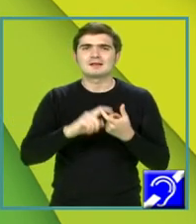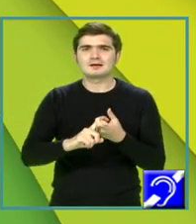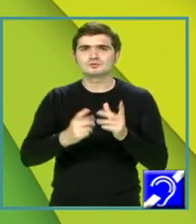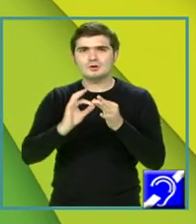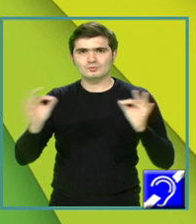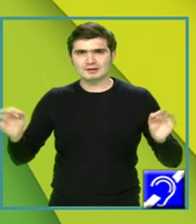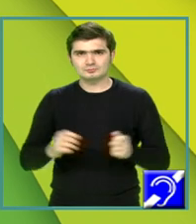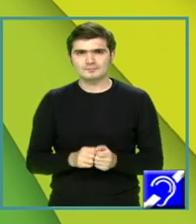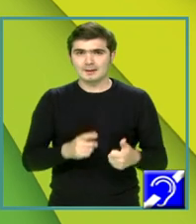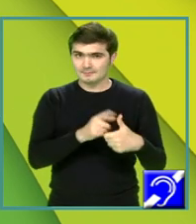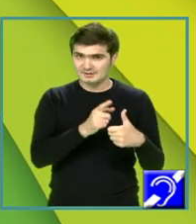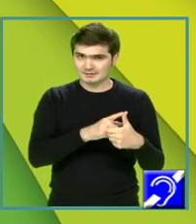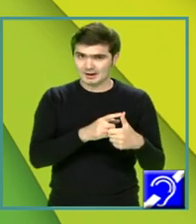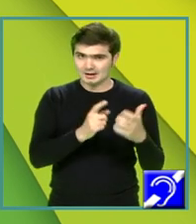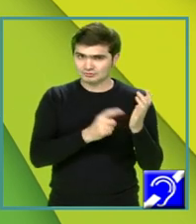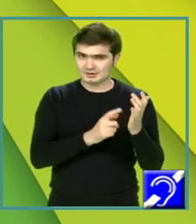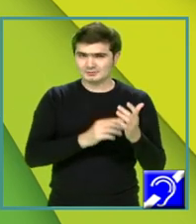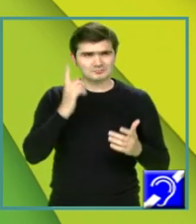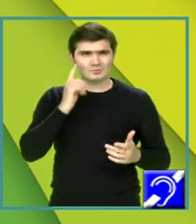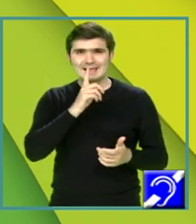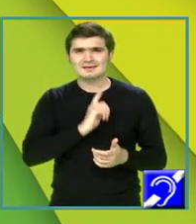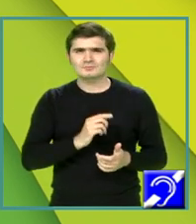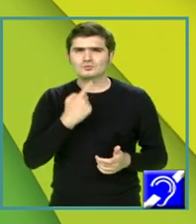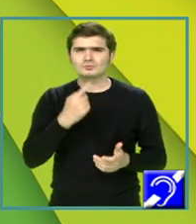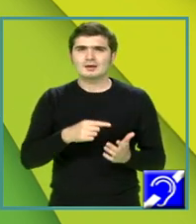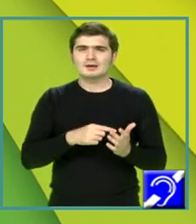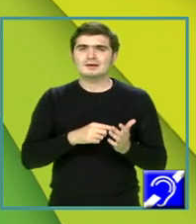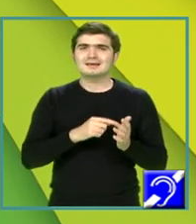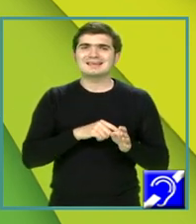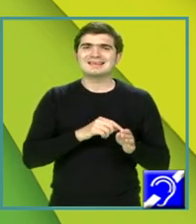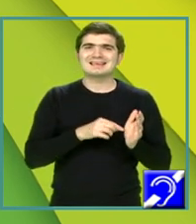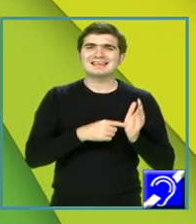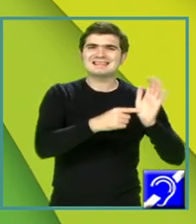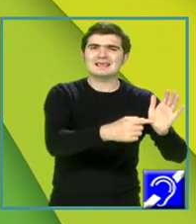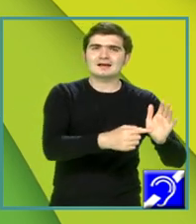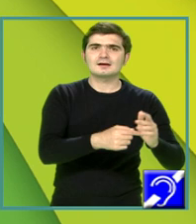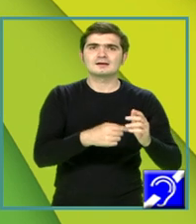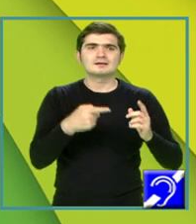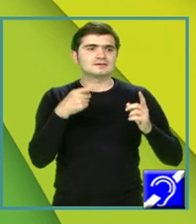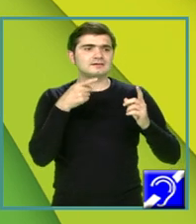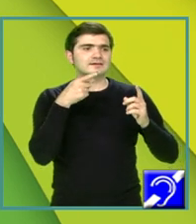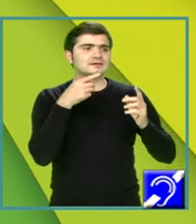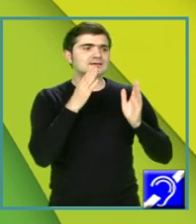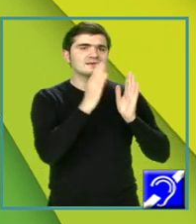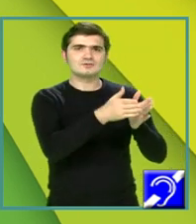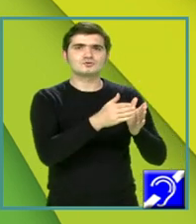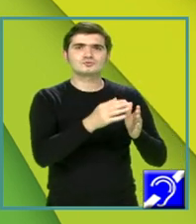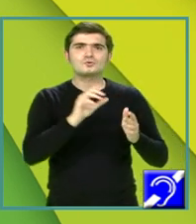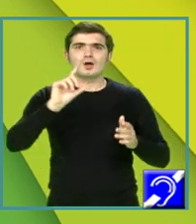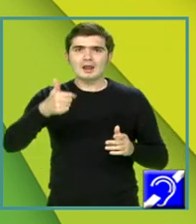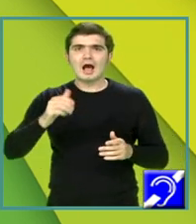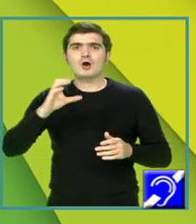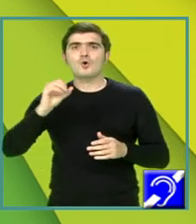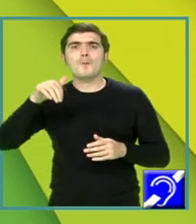Prima cerință sună foarte simplu. Indică sensul din text al secvenței la comandă. L-am scris cu